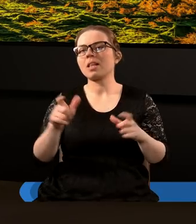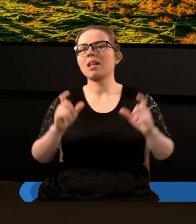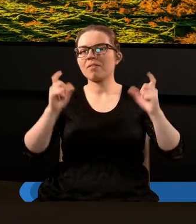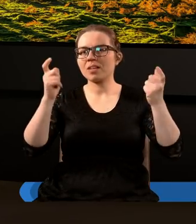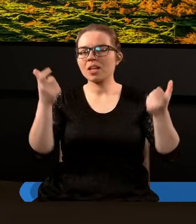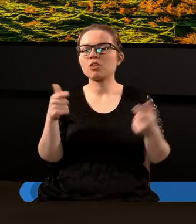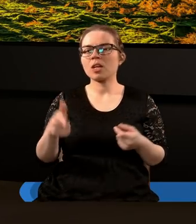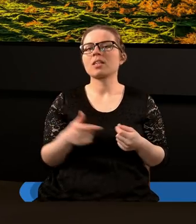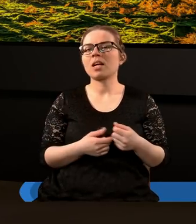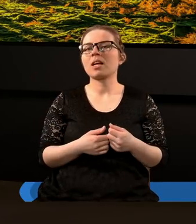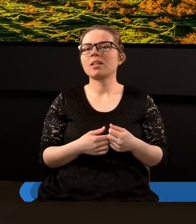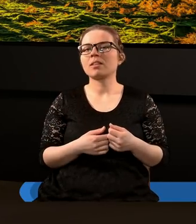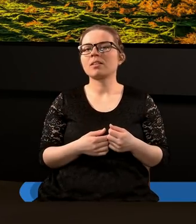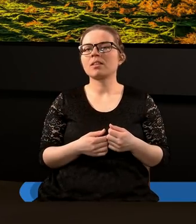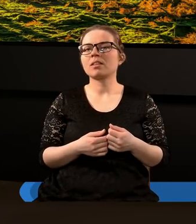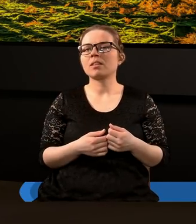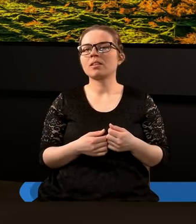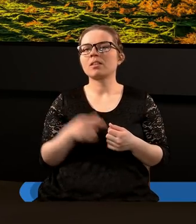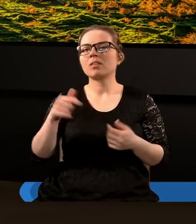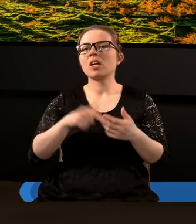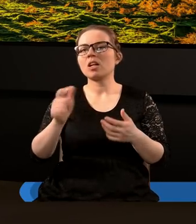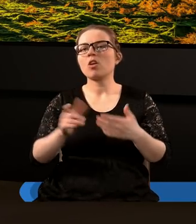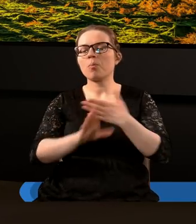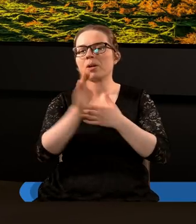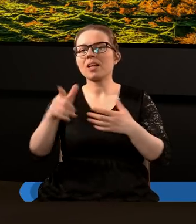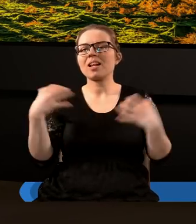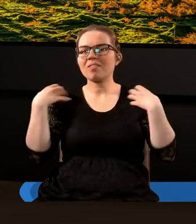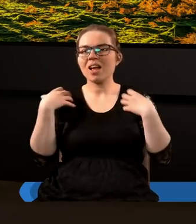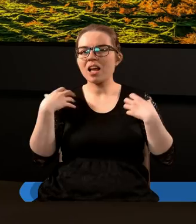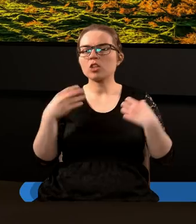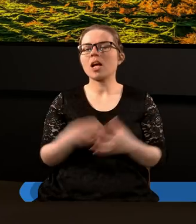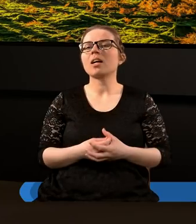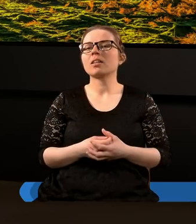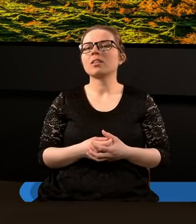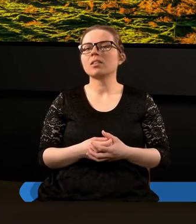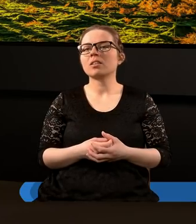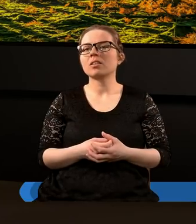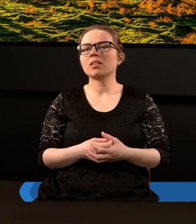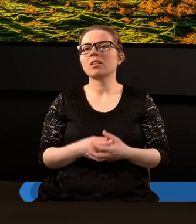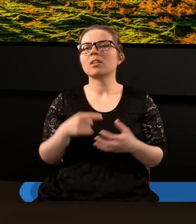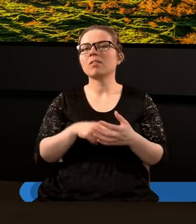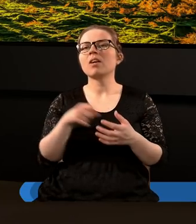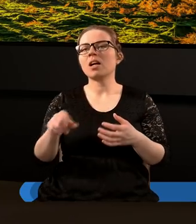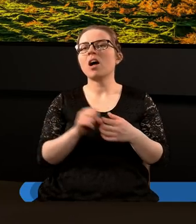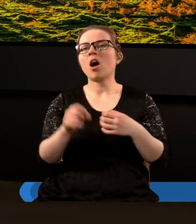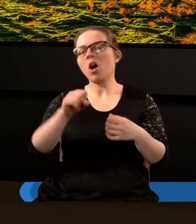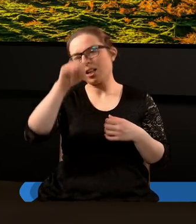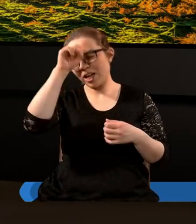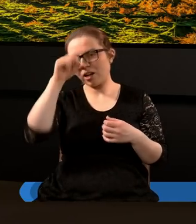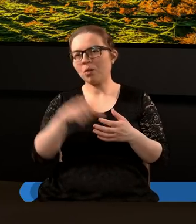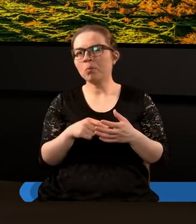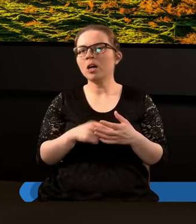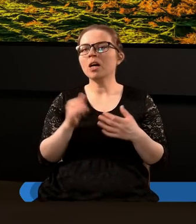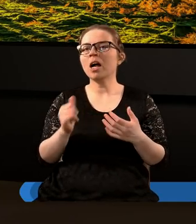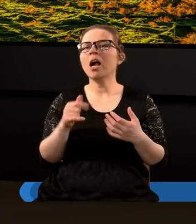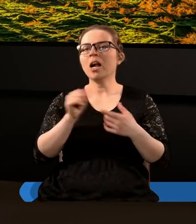wydarzenia tego, tego co przedstawia właśnie to zwierzę, tak? Rozpoczynając najpierw właśnie od Egiptu, prawda?